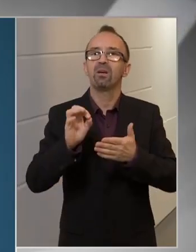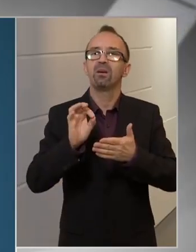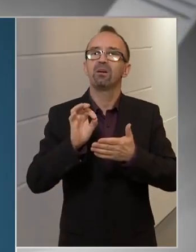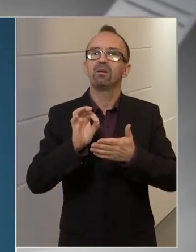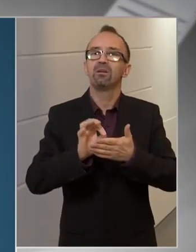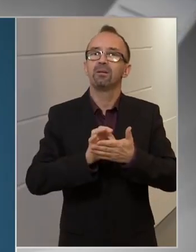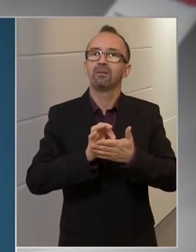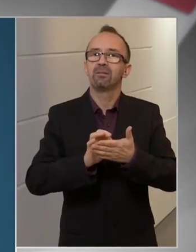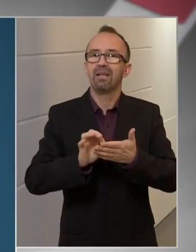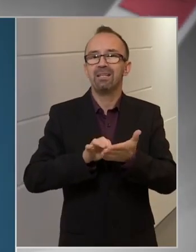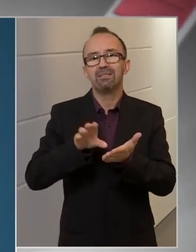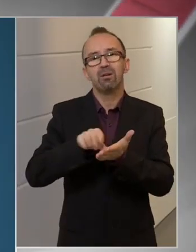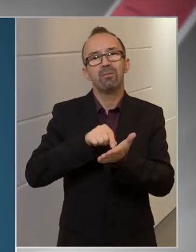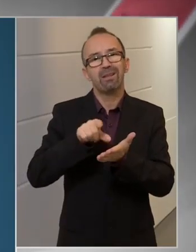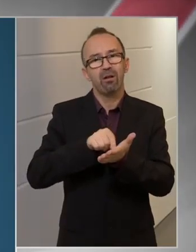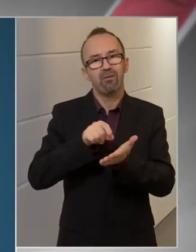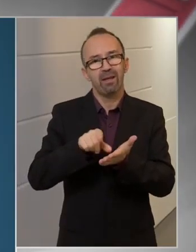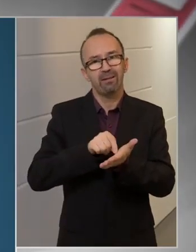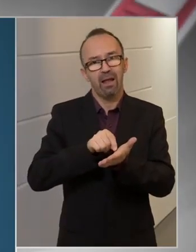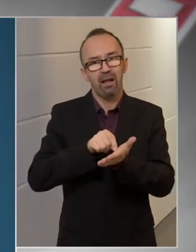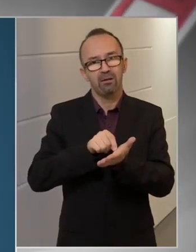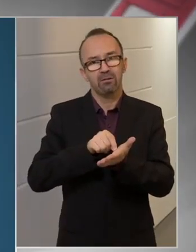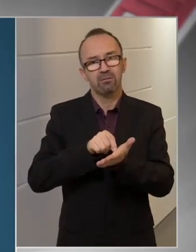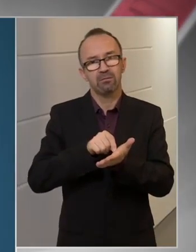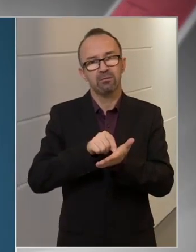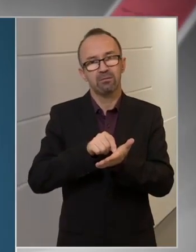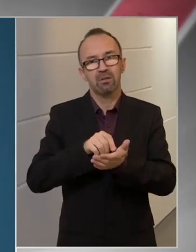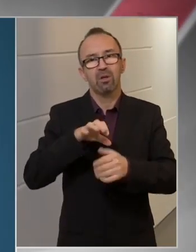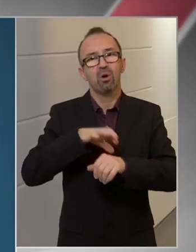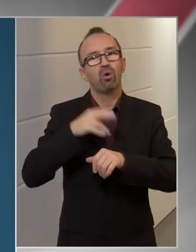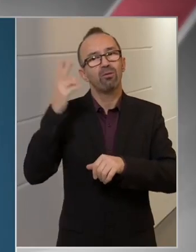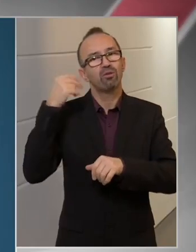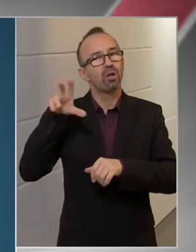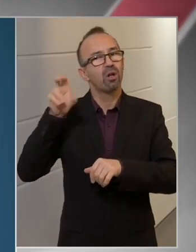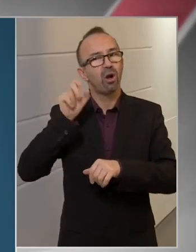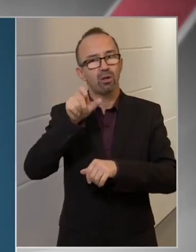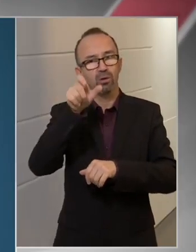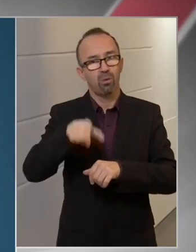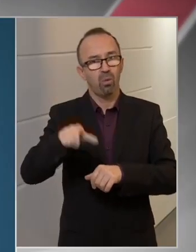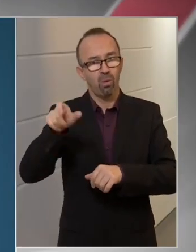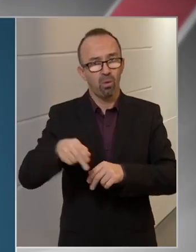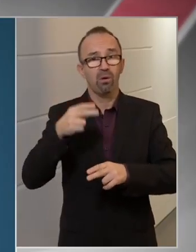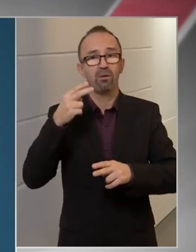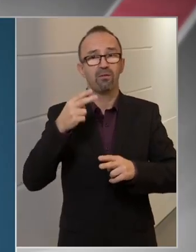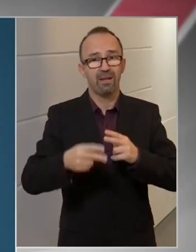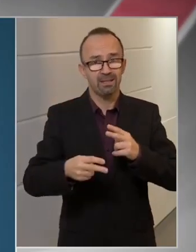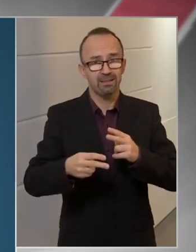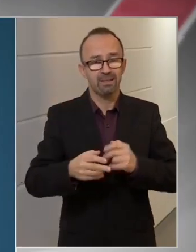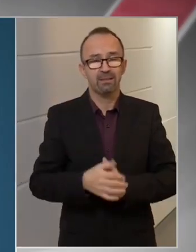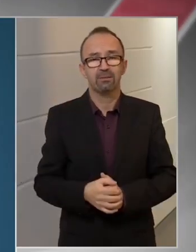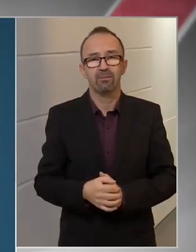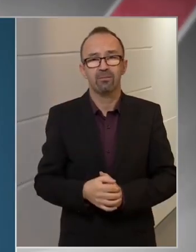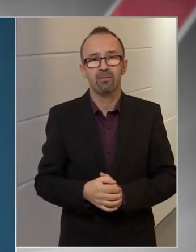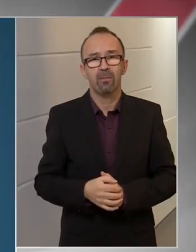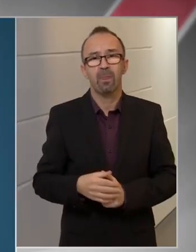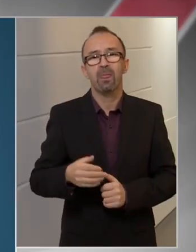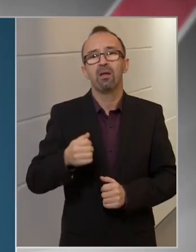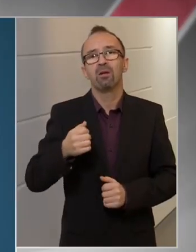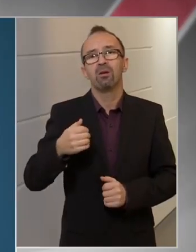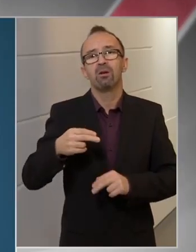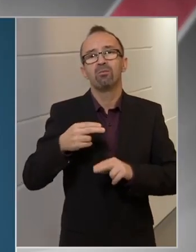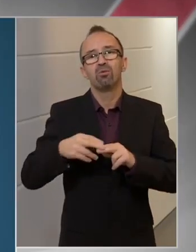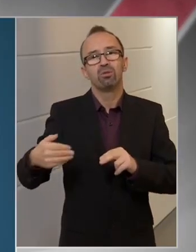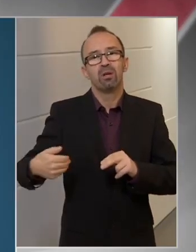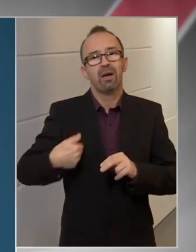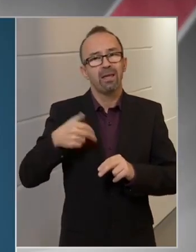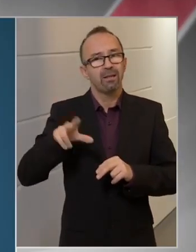mintavételt, a teszthez az orvostanhallgatók végzik, a műegyetemisták